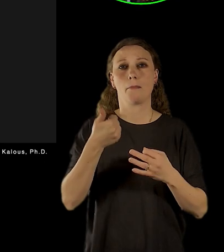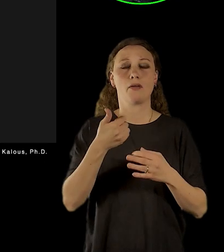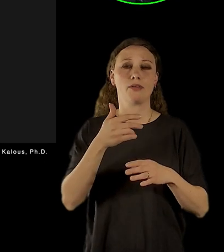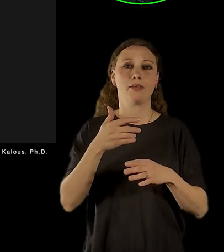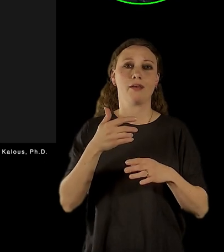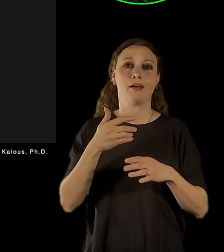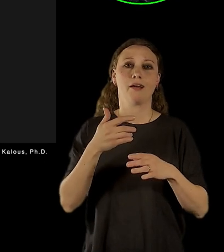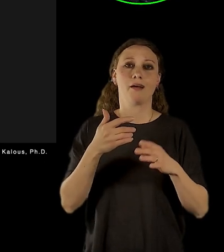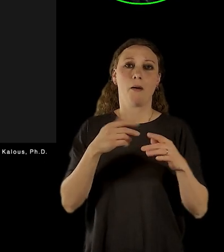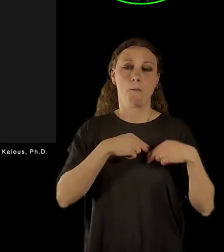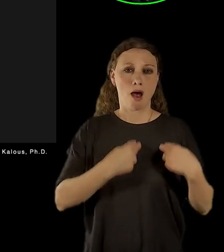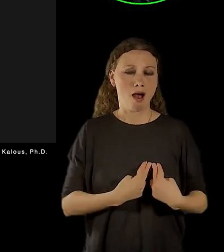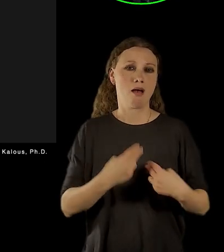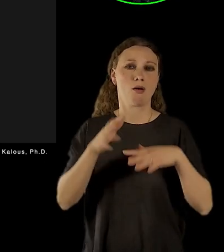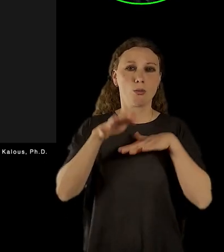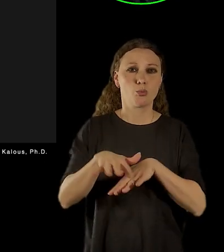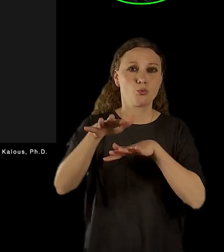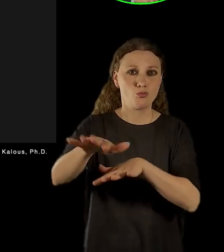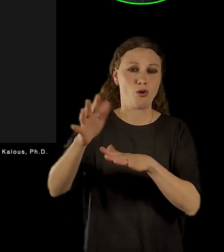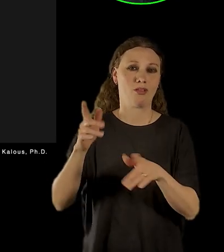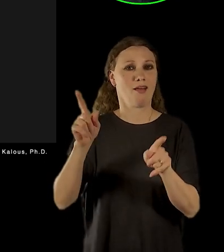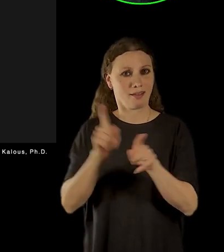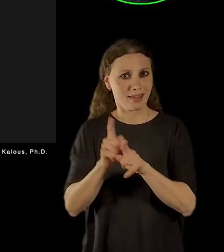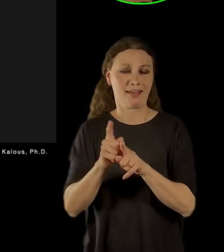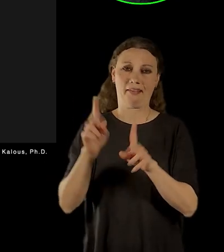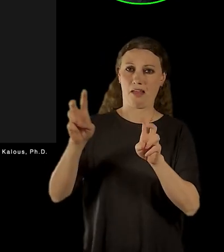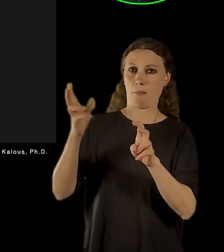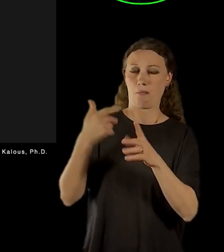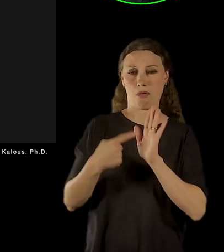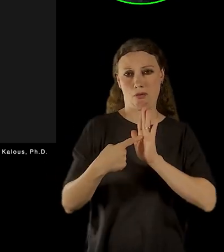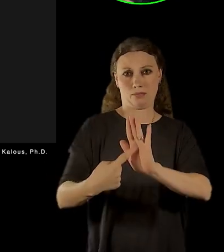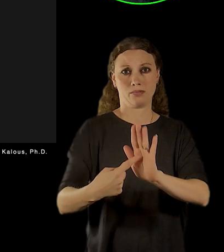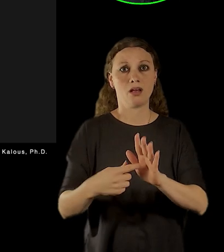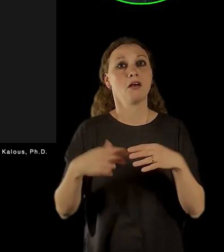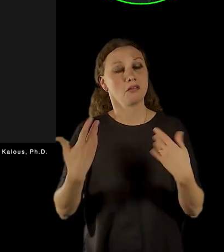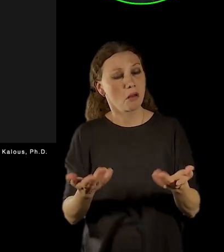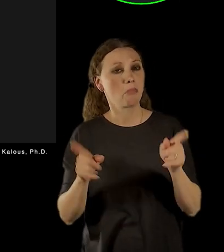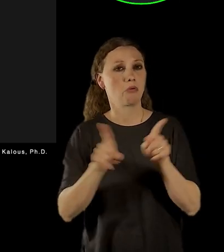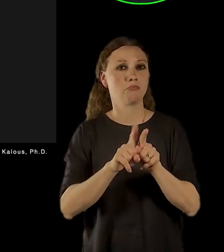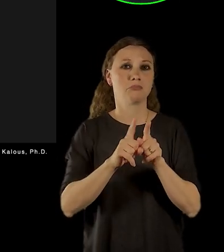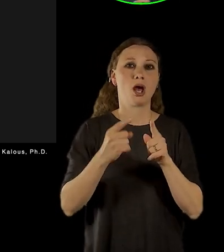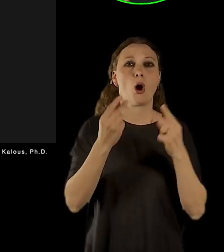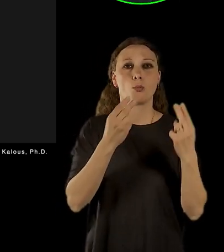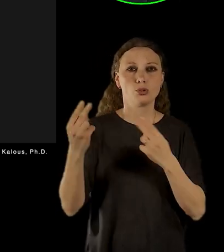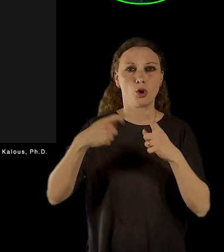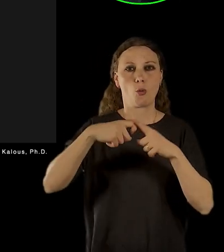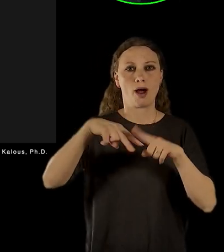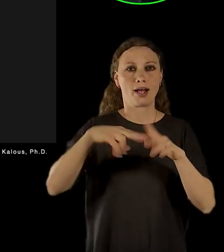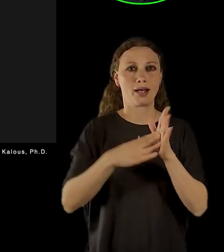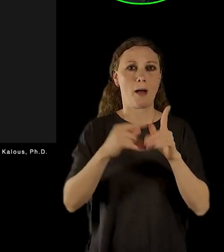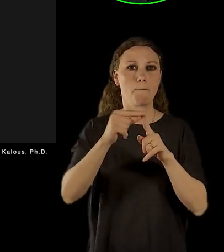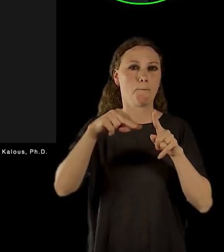muzeu Kampa v tom prostoru, který se na Kampě mezi Vrychovou vilou a hlavní budovou